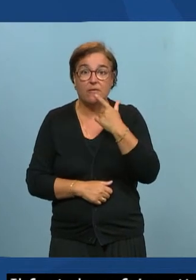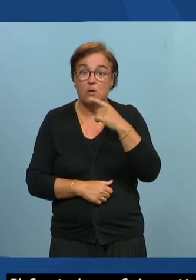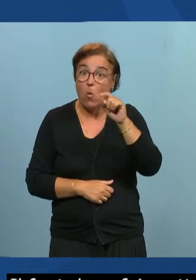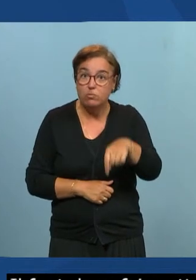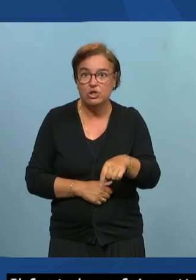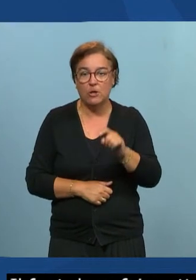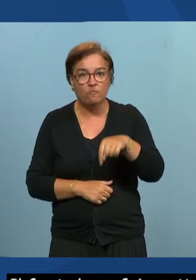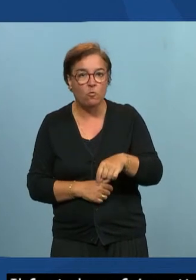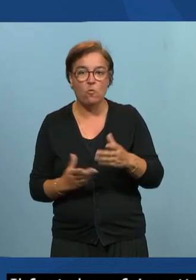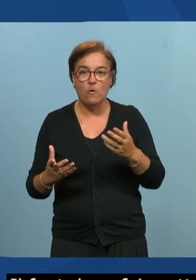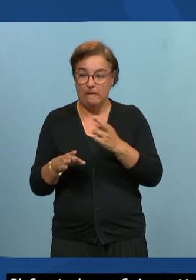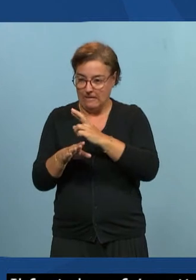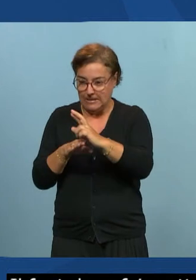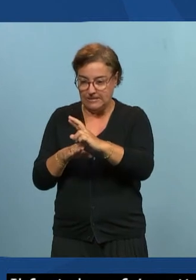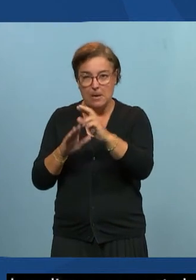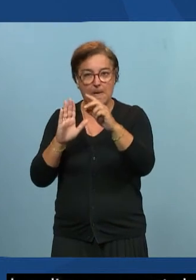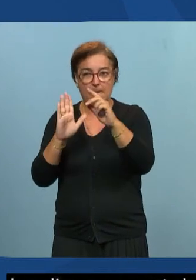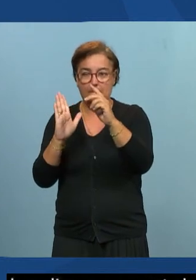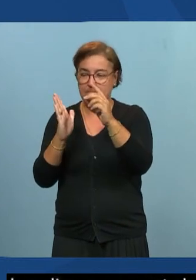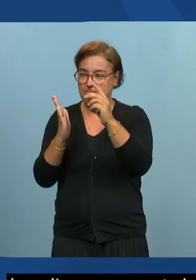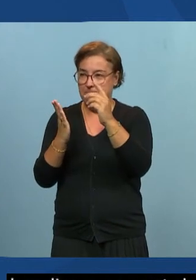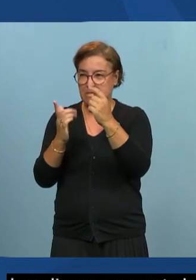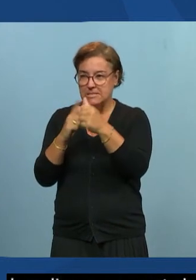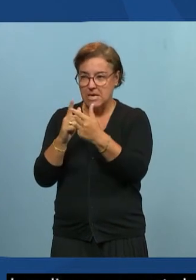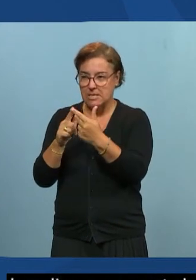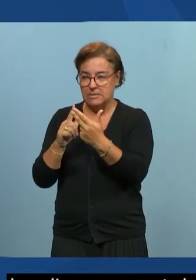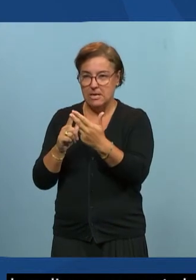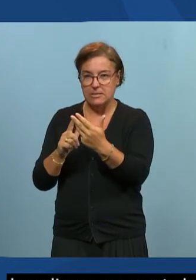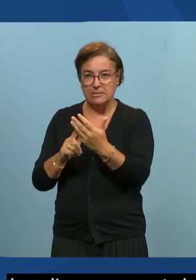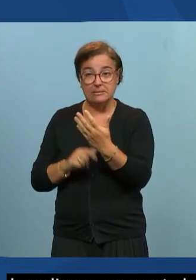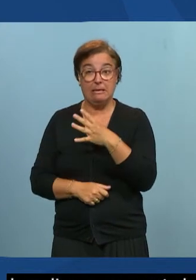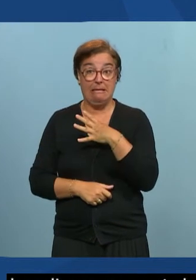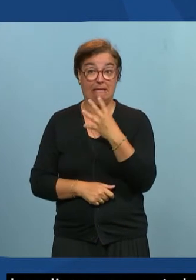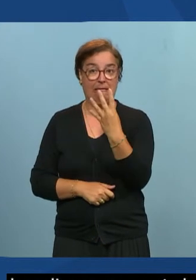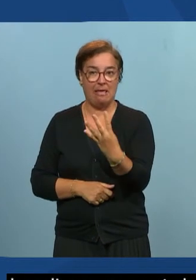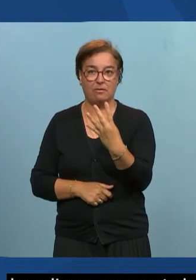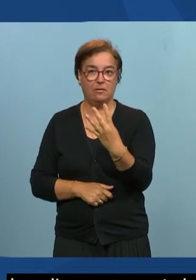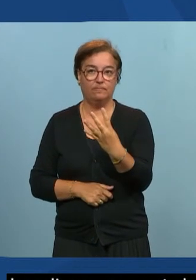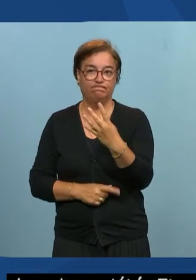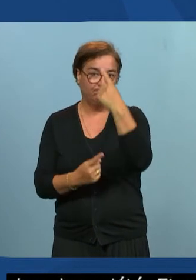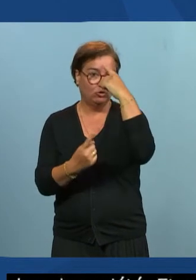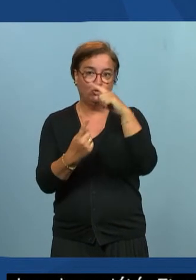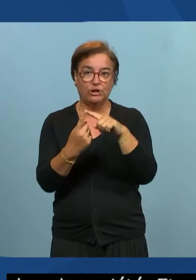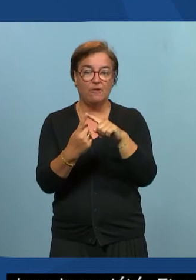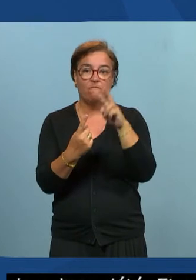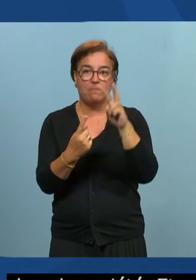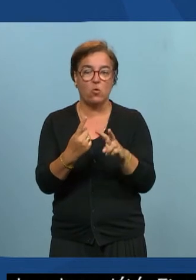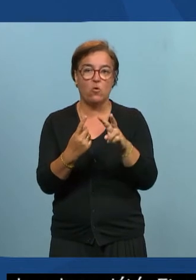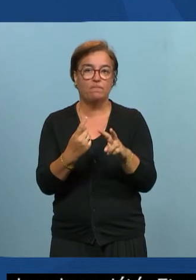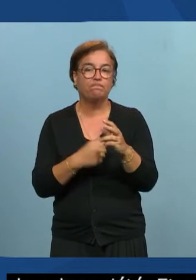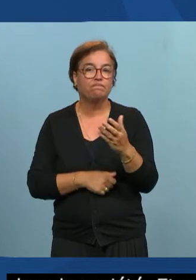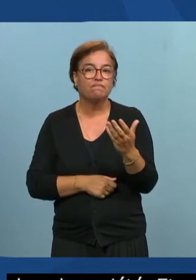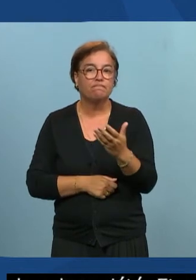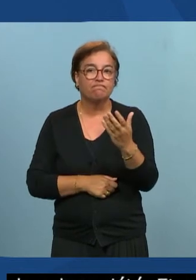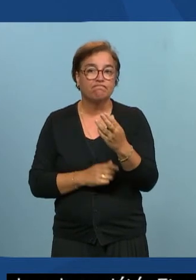en compte tout un tas de risques très importants dans le projet web. Alors, il y a quatre sujets dans lesquels on va